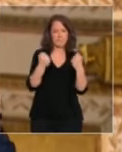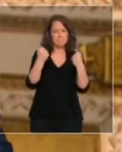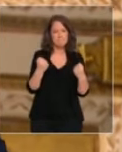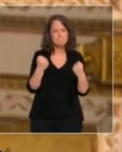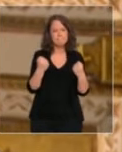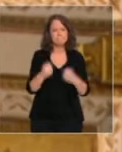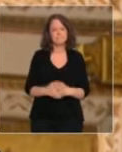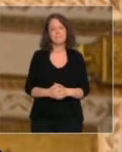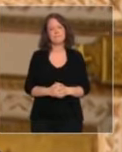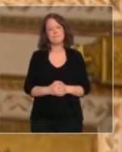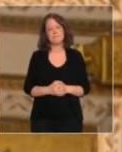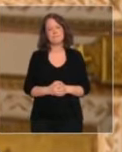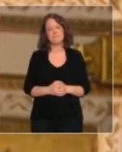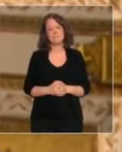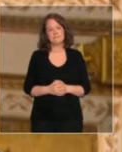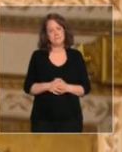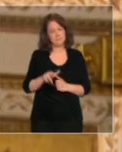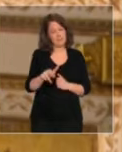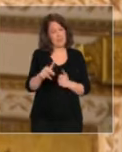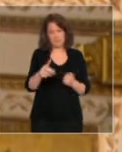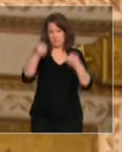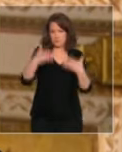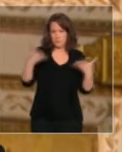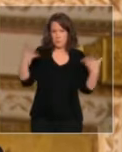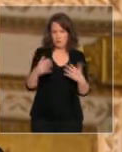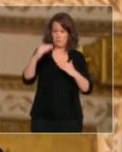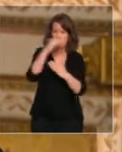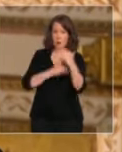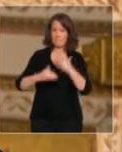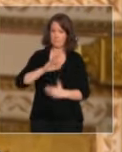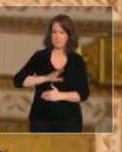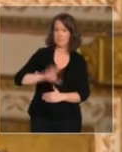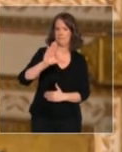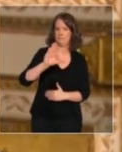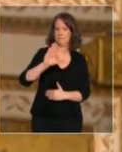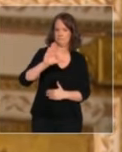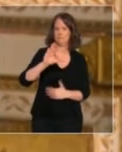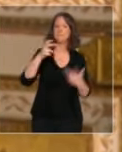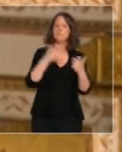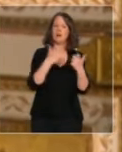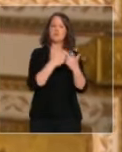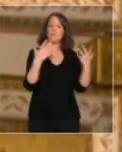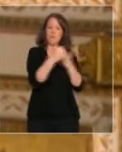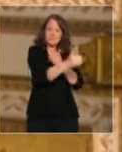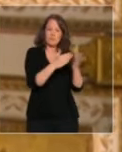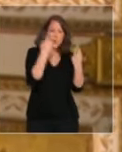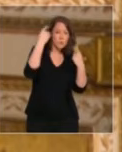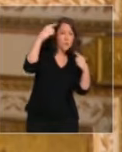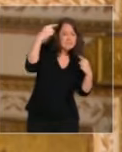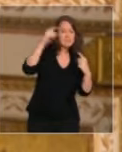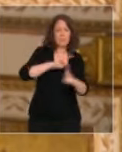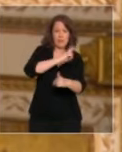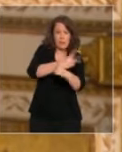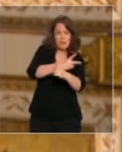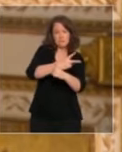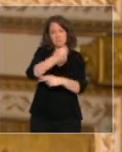Rapidement, un plan spécifique sera mis en oeuvre pour les secteurs qui, comme le tourisme, l'hôtellerie, la restauration, la